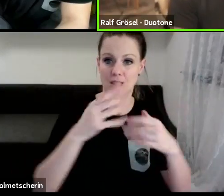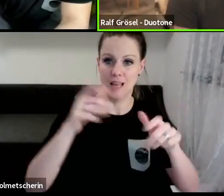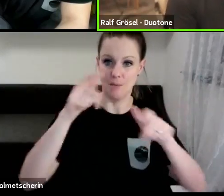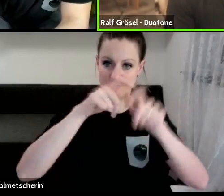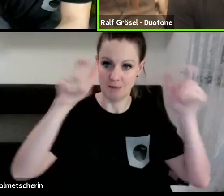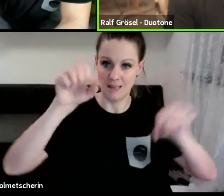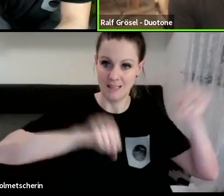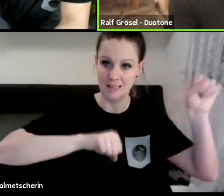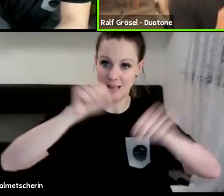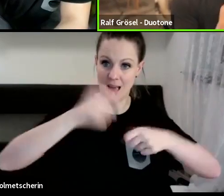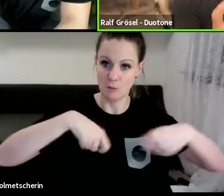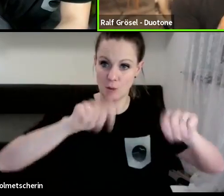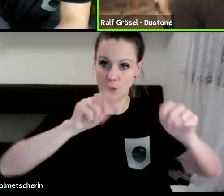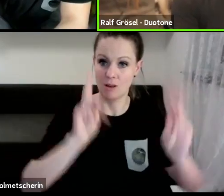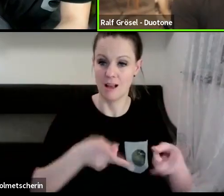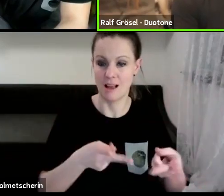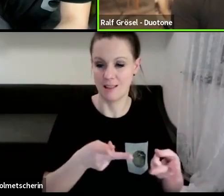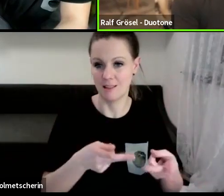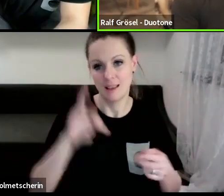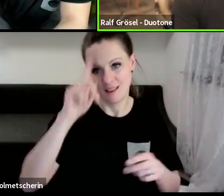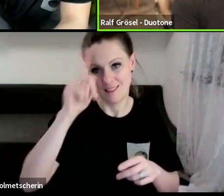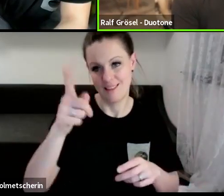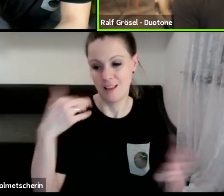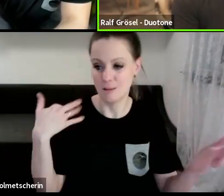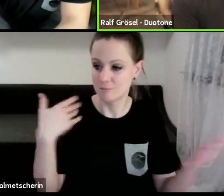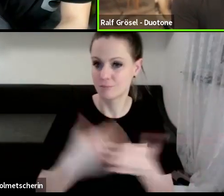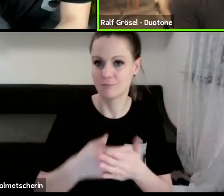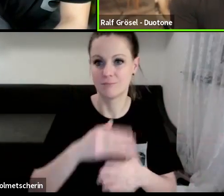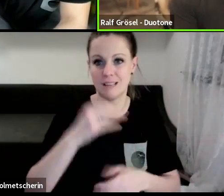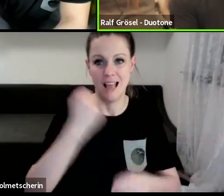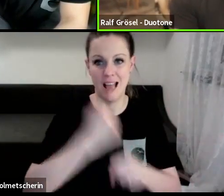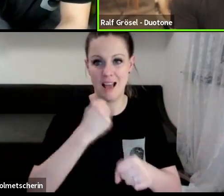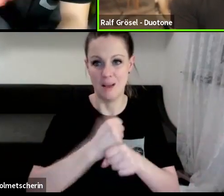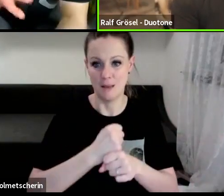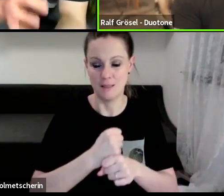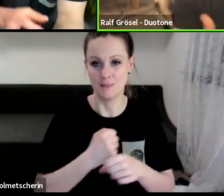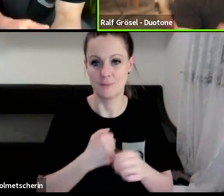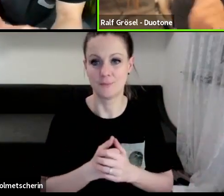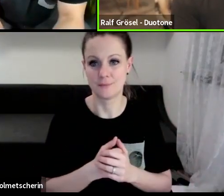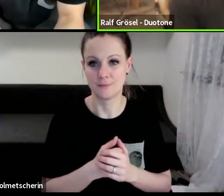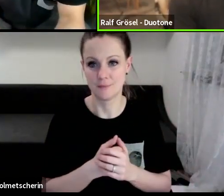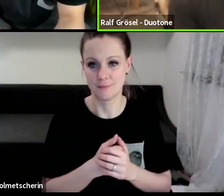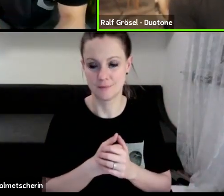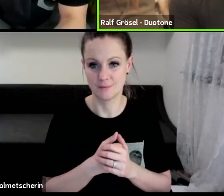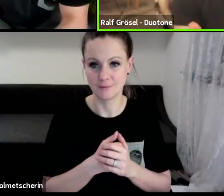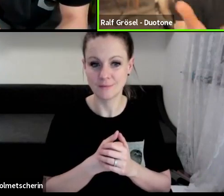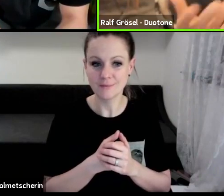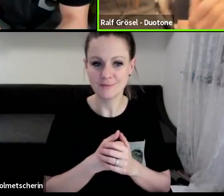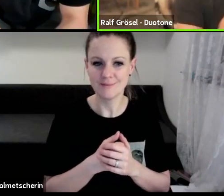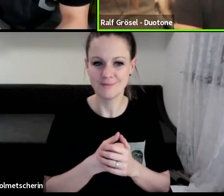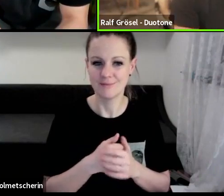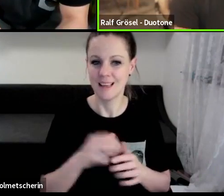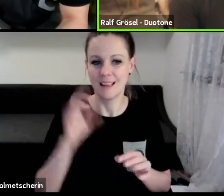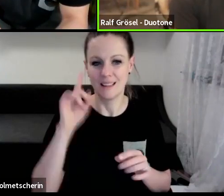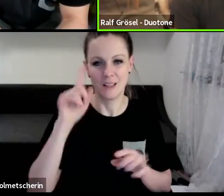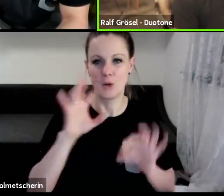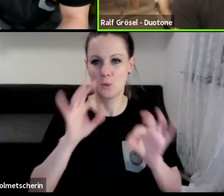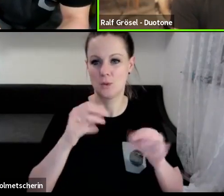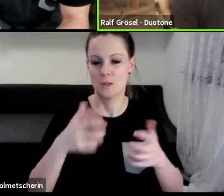ist einfach, ich würde sagen, es ist einfach die Arbeit in den letzten Jahren gewesen, quasi zu guten, also hoffentlich guten Produkten.